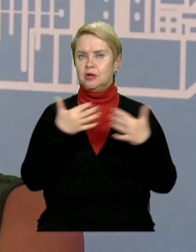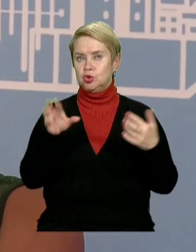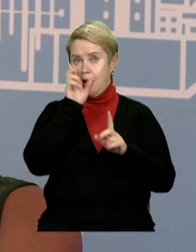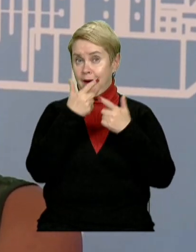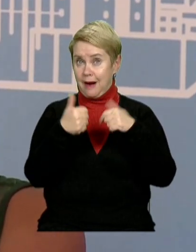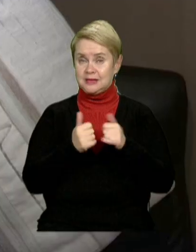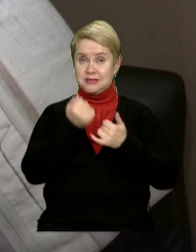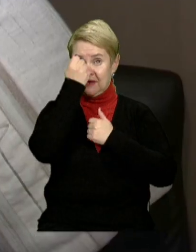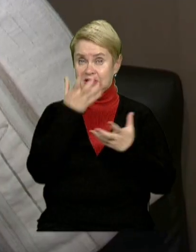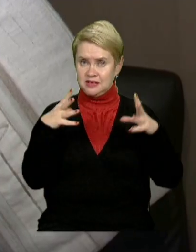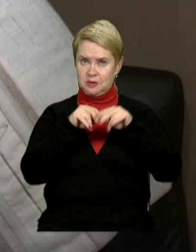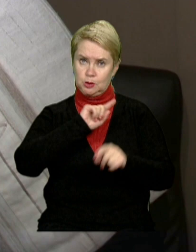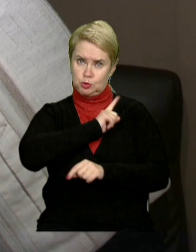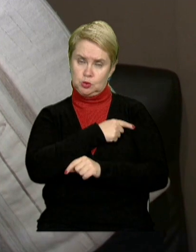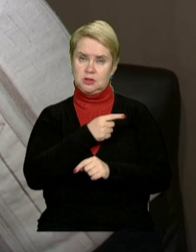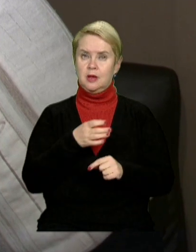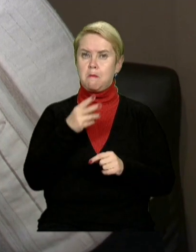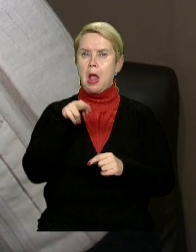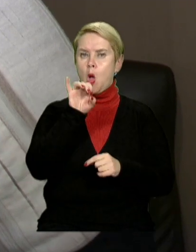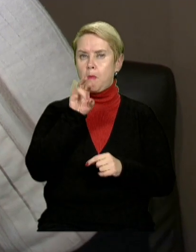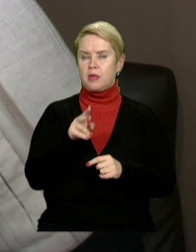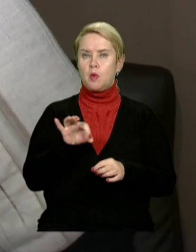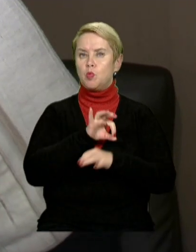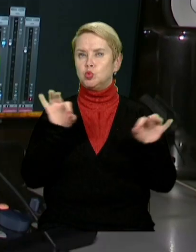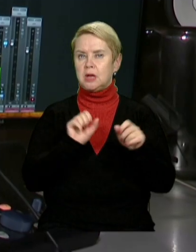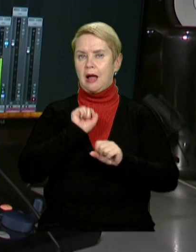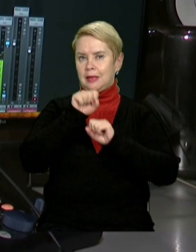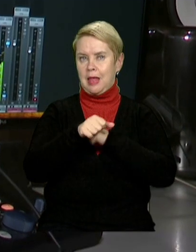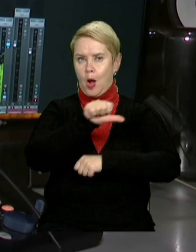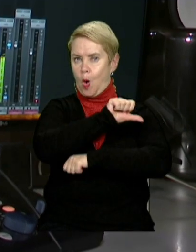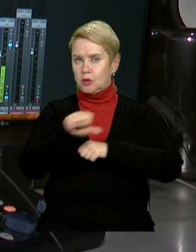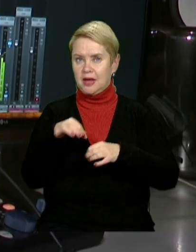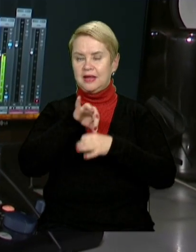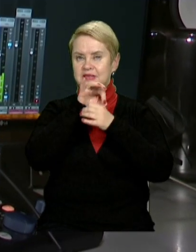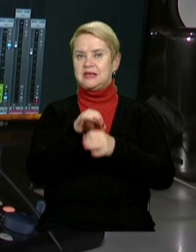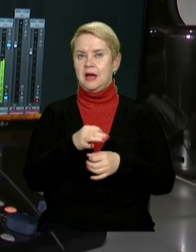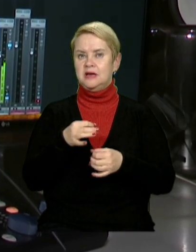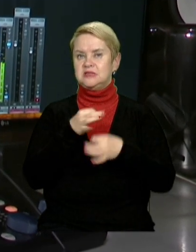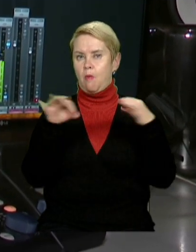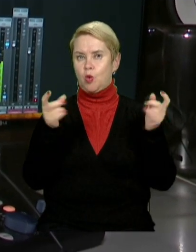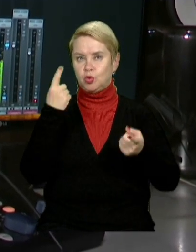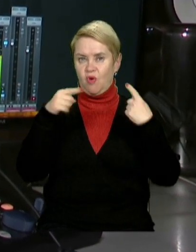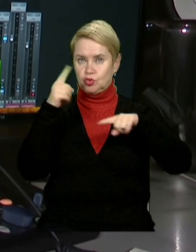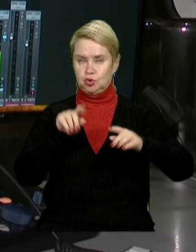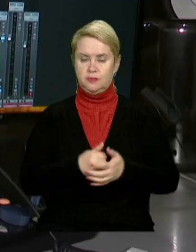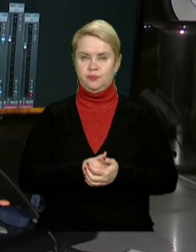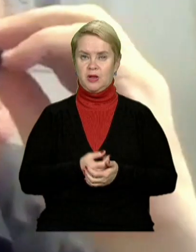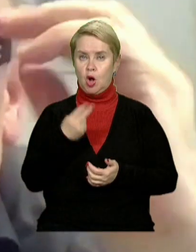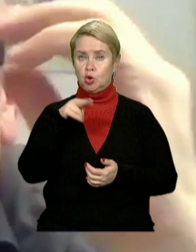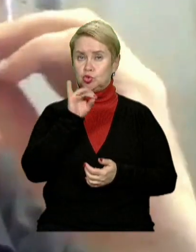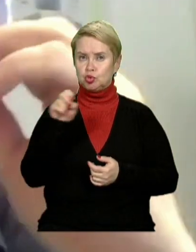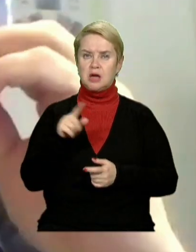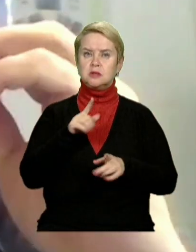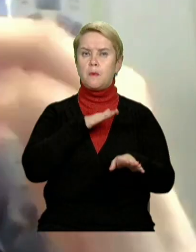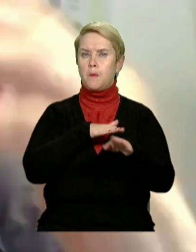країн. Завдяки спільним зусиллям миломанів музика долає кордони і несе свободу творчості. Джаз